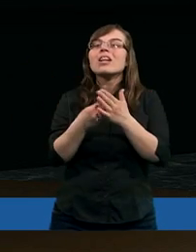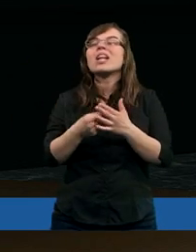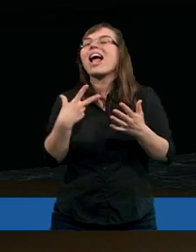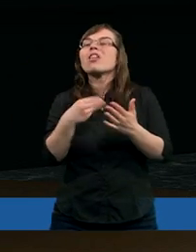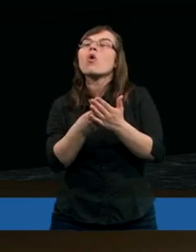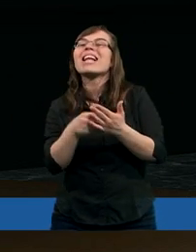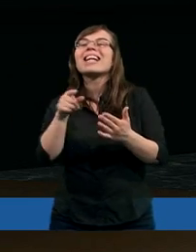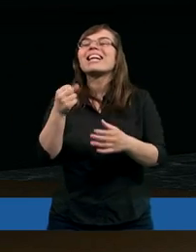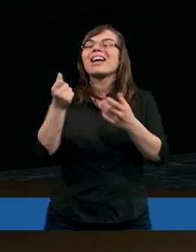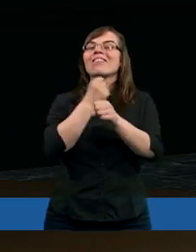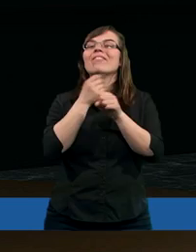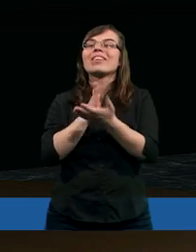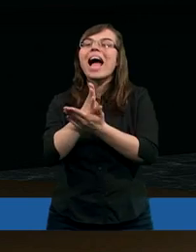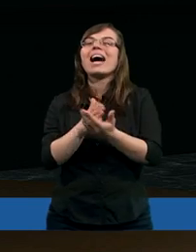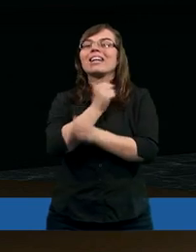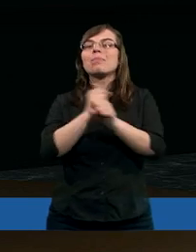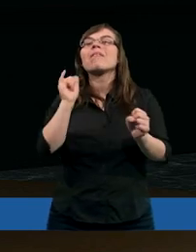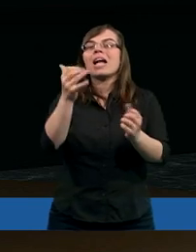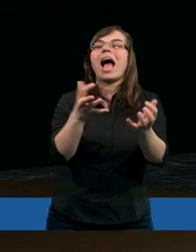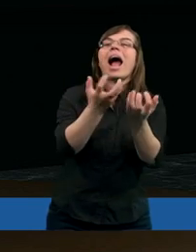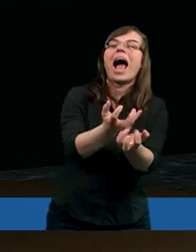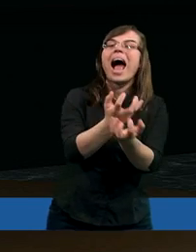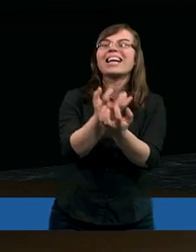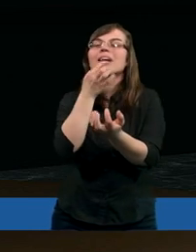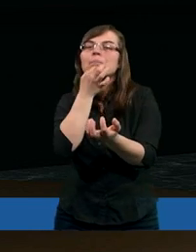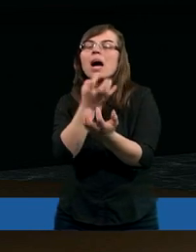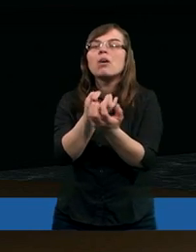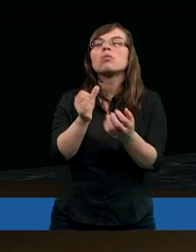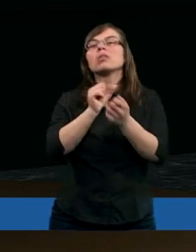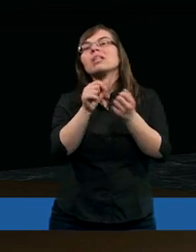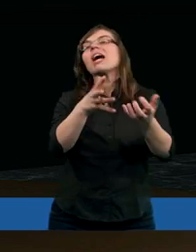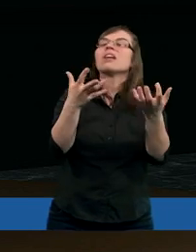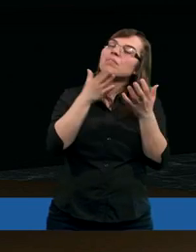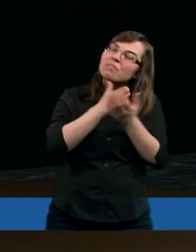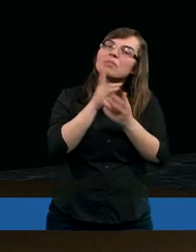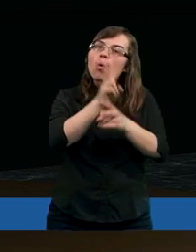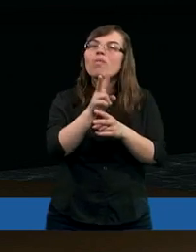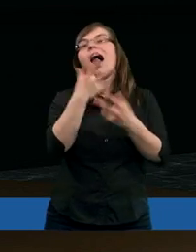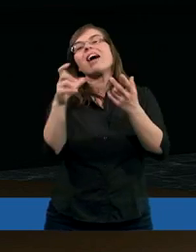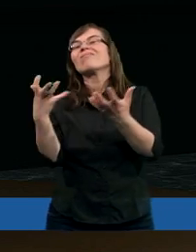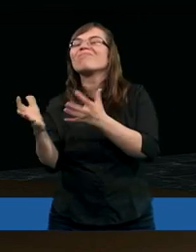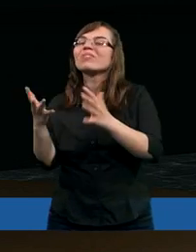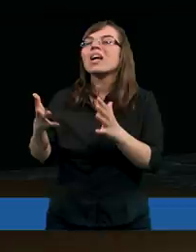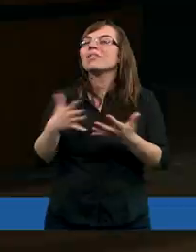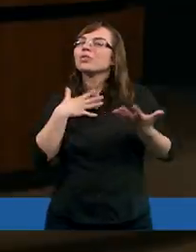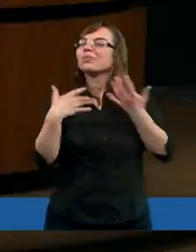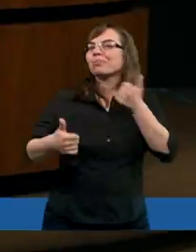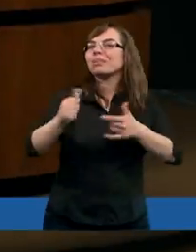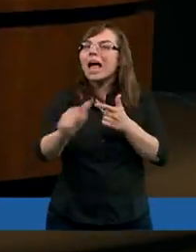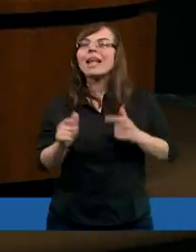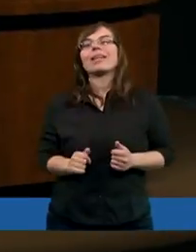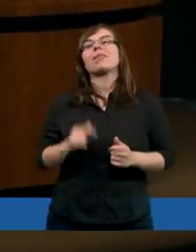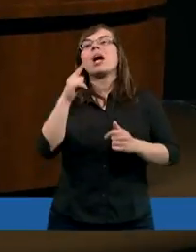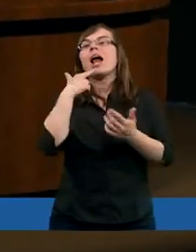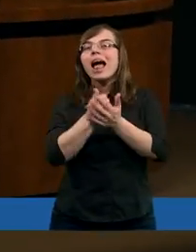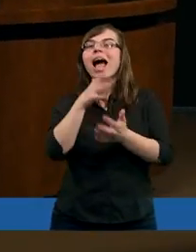zbawienia, a mimo wszystko dla jakiejś tam garstki poświęcił się i to zrobił. To jest bardzo ważne. W liście do